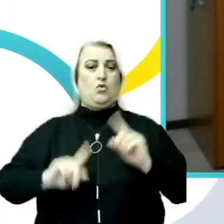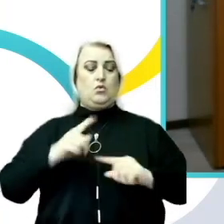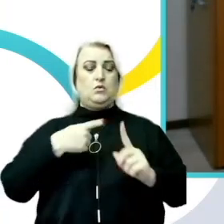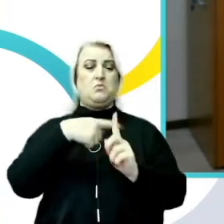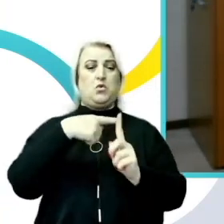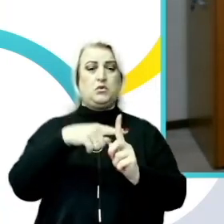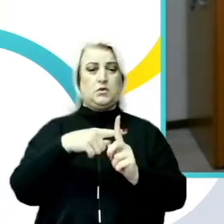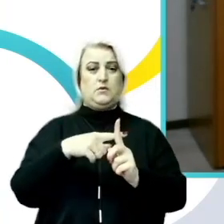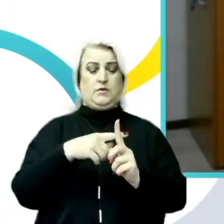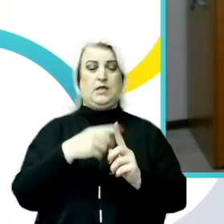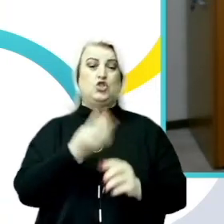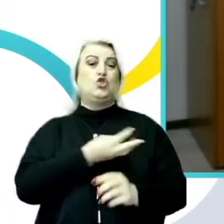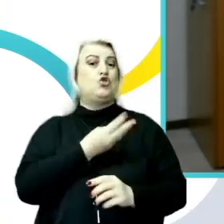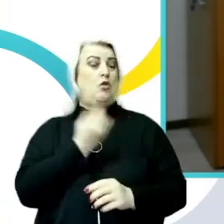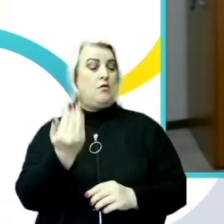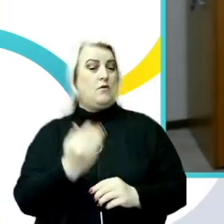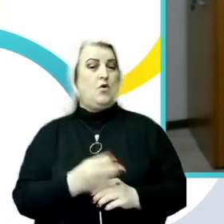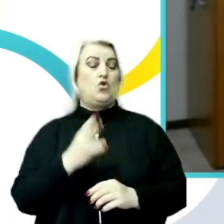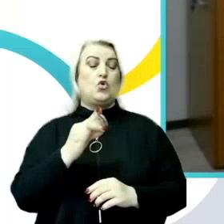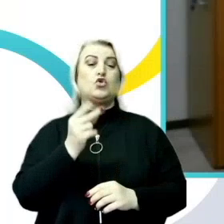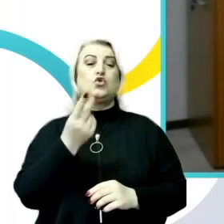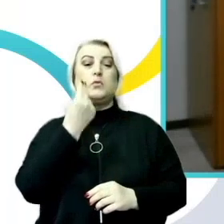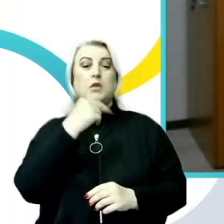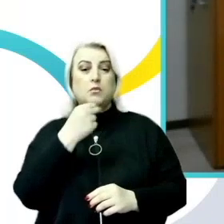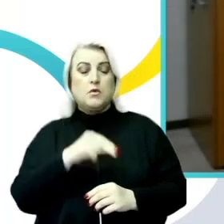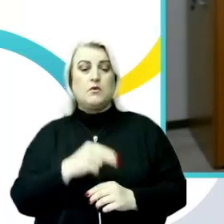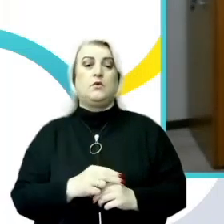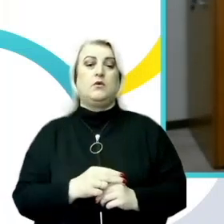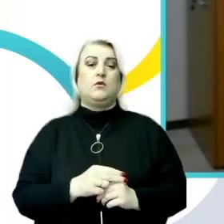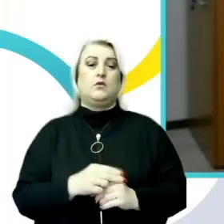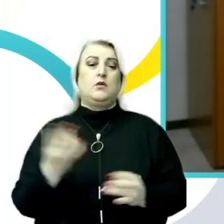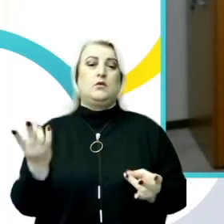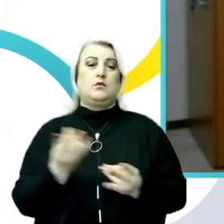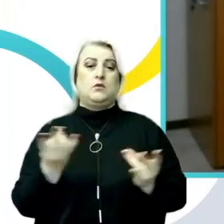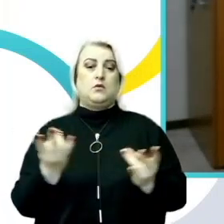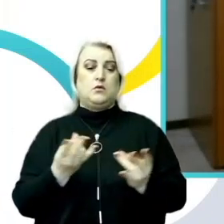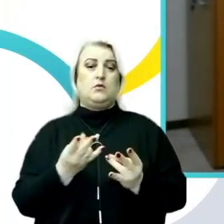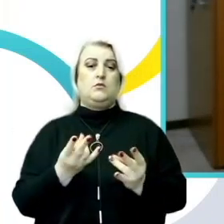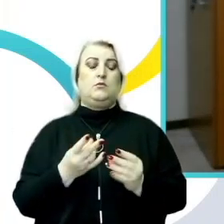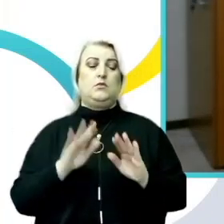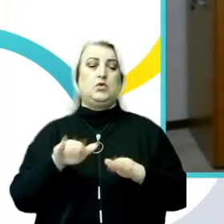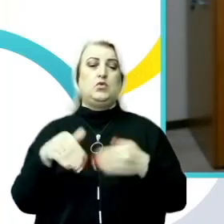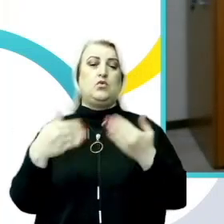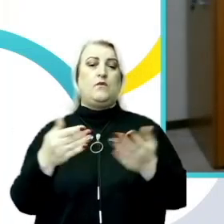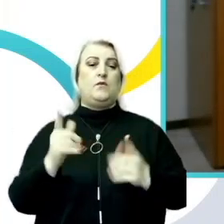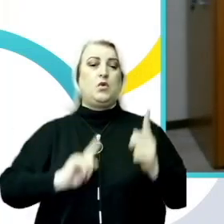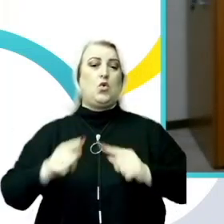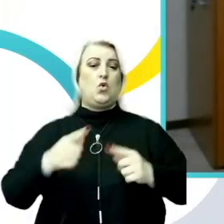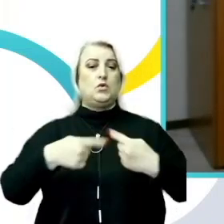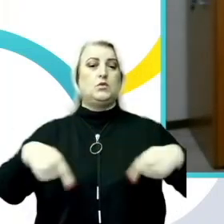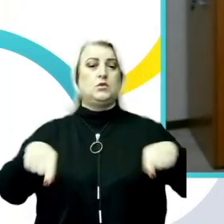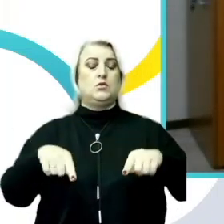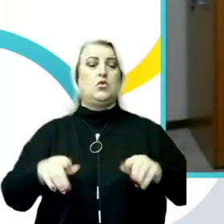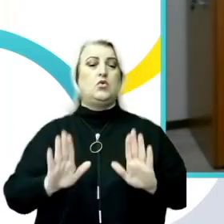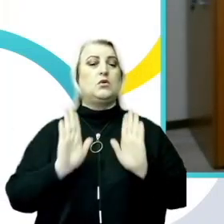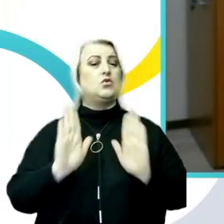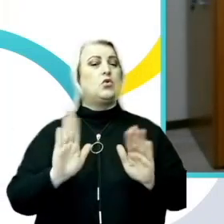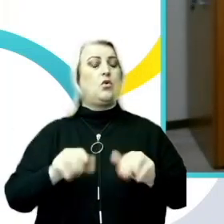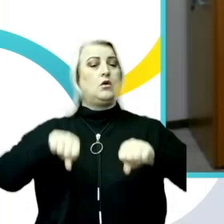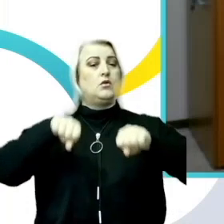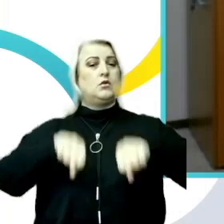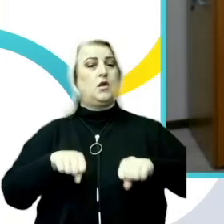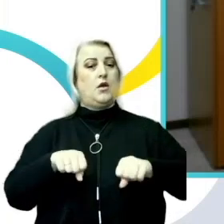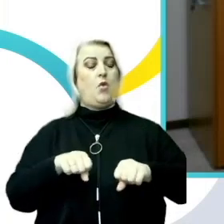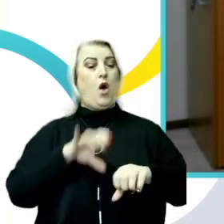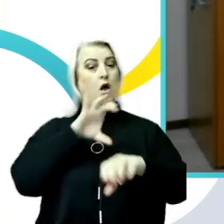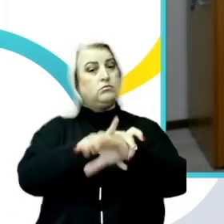Însă, pentru îmbunătățirea ei, susțin experții, trebuie să oferim Consiliului nu doar dreptul de a constata,